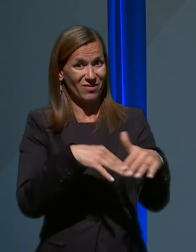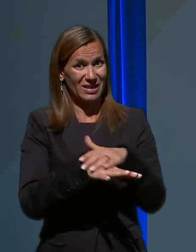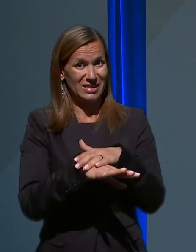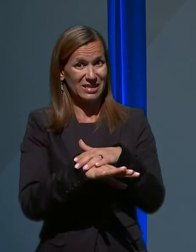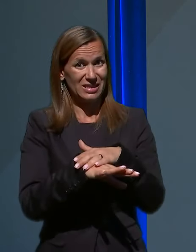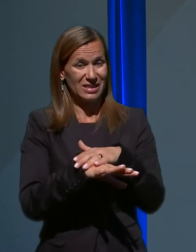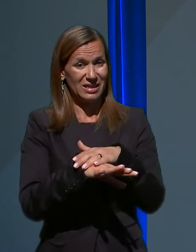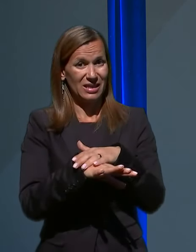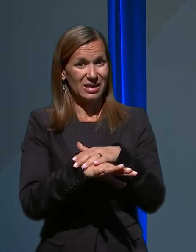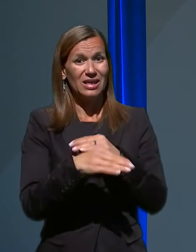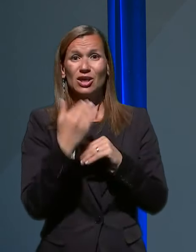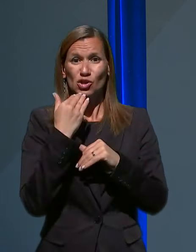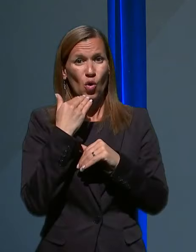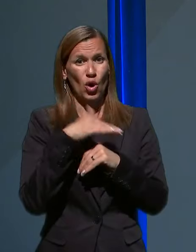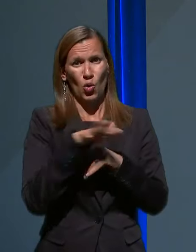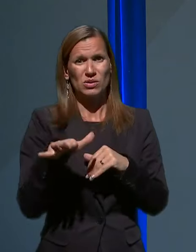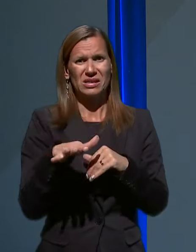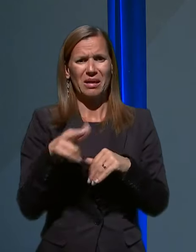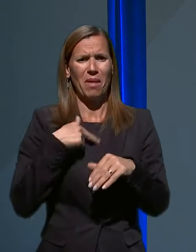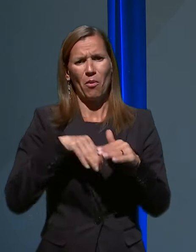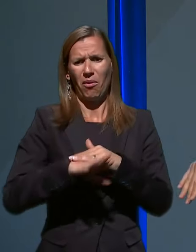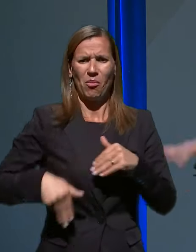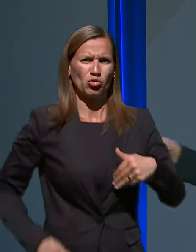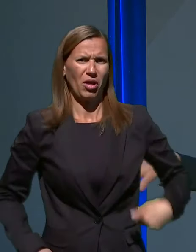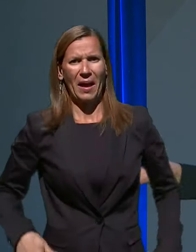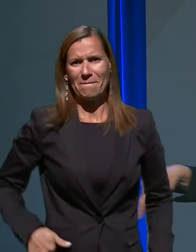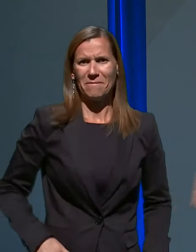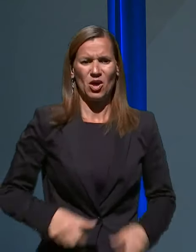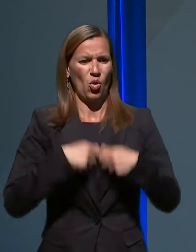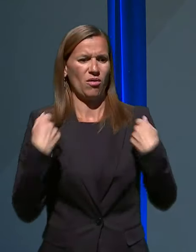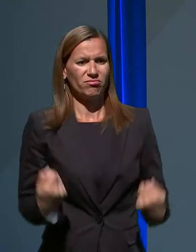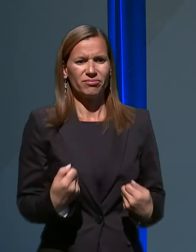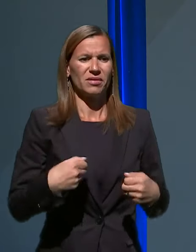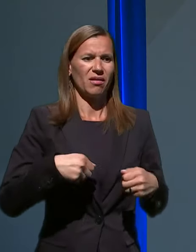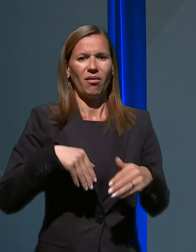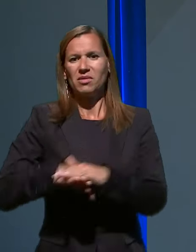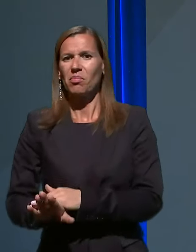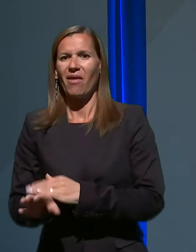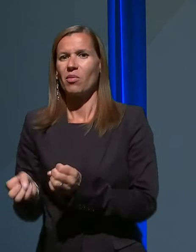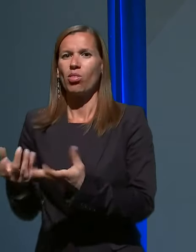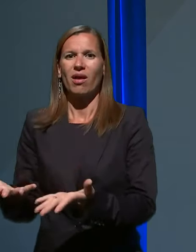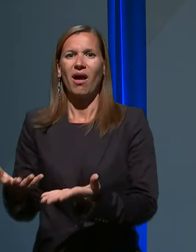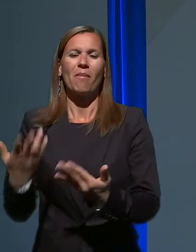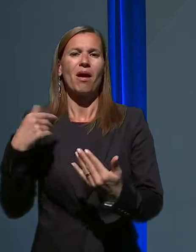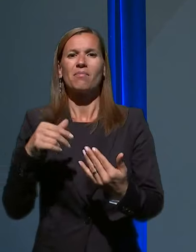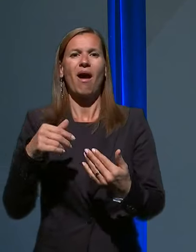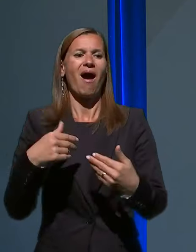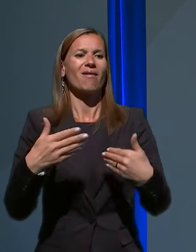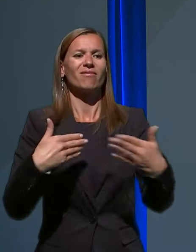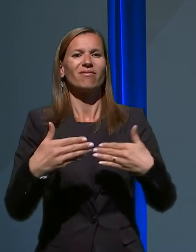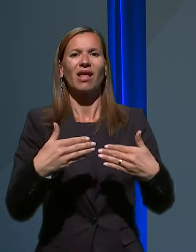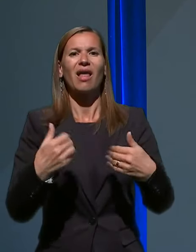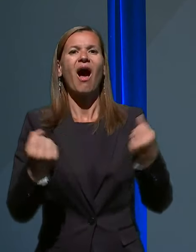skoraj vsi valjamo po žepih, ko jih slečemo, jih zatlačimo nekam v vrata avtomobila,